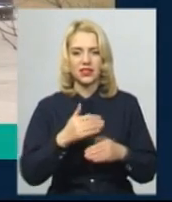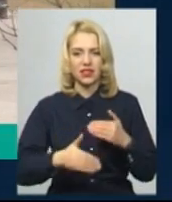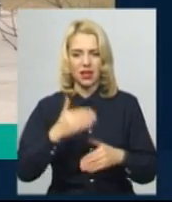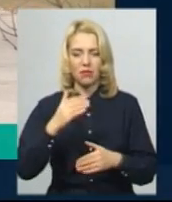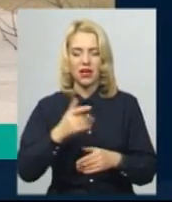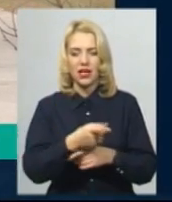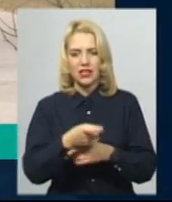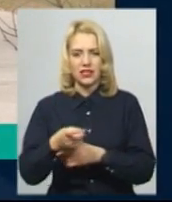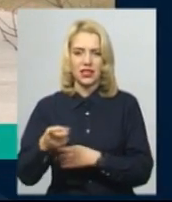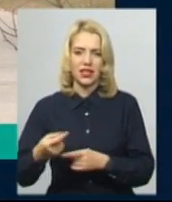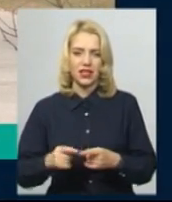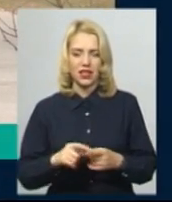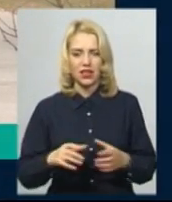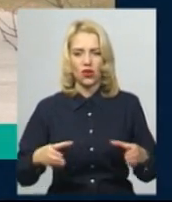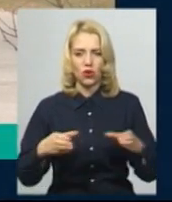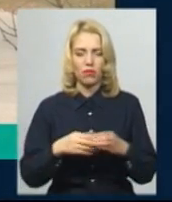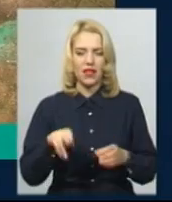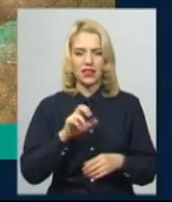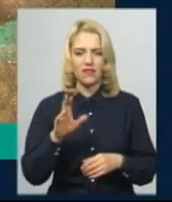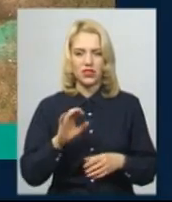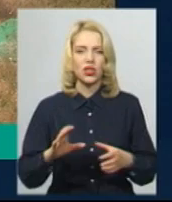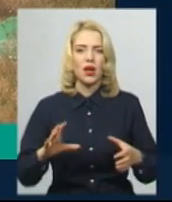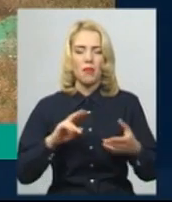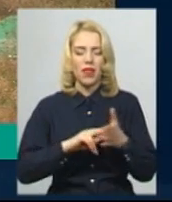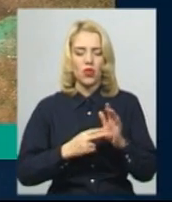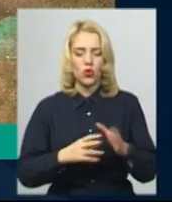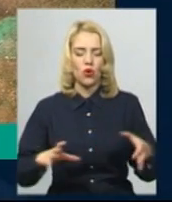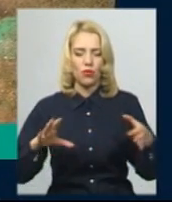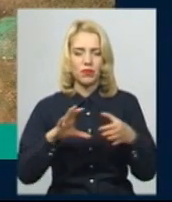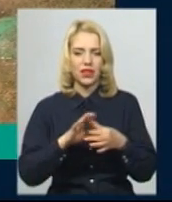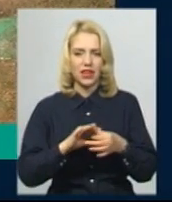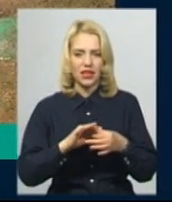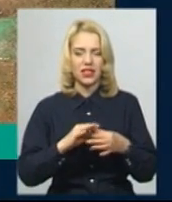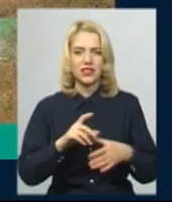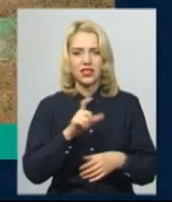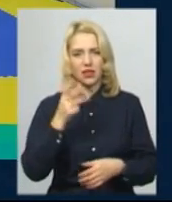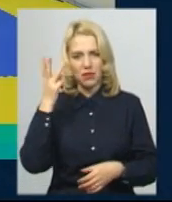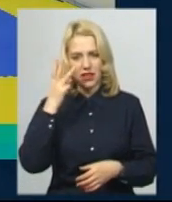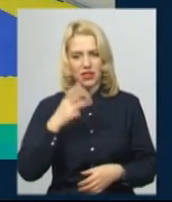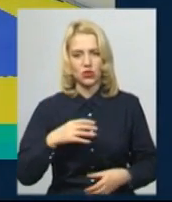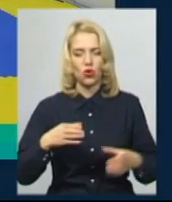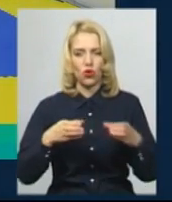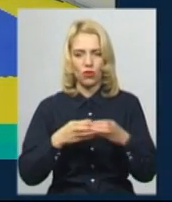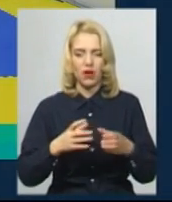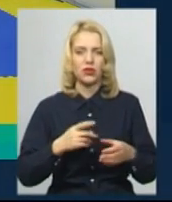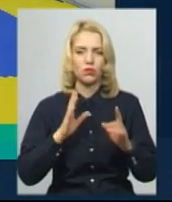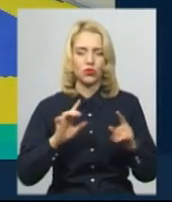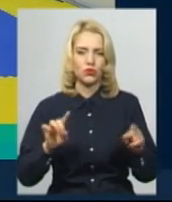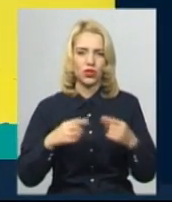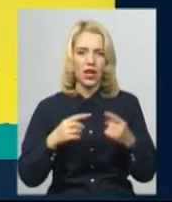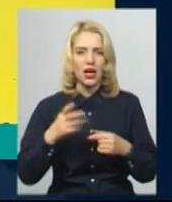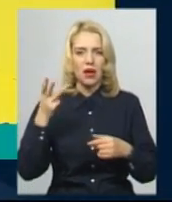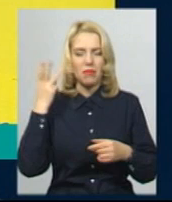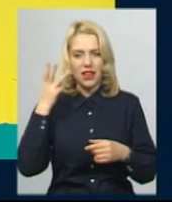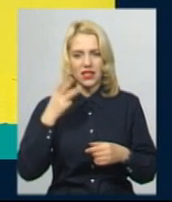Громада села Давидківці планує об'єднатися з громадою Хмельницького, утворивши Хмельницьку об'єднану територіальну громаду. Спортивний зал для занять джиу